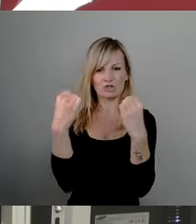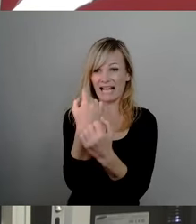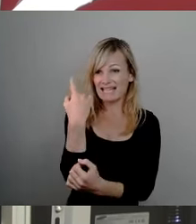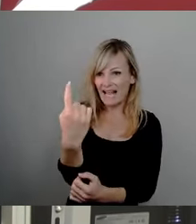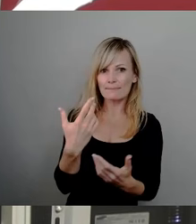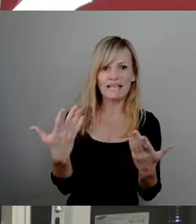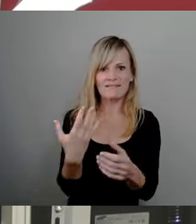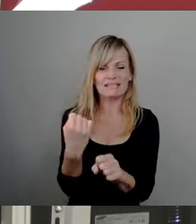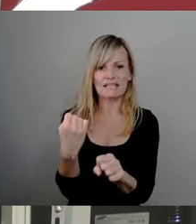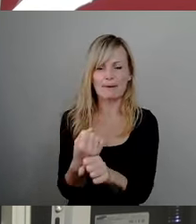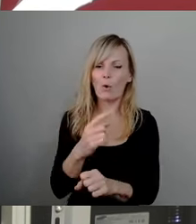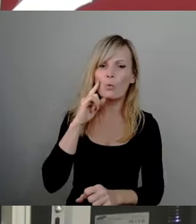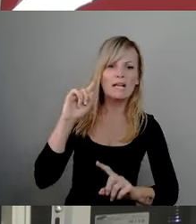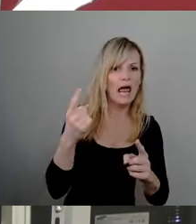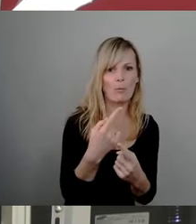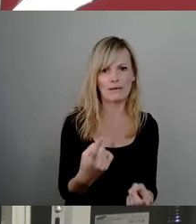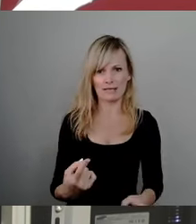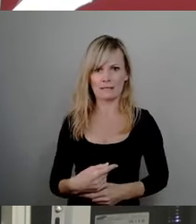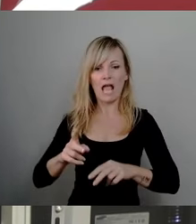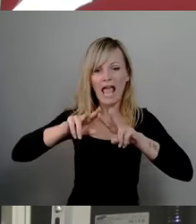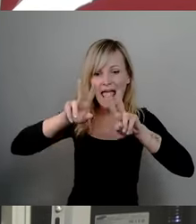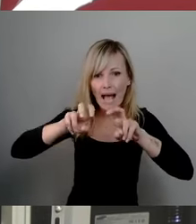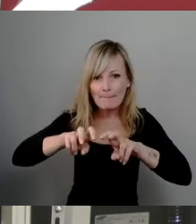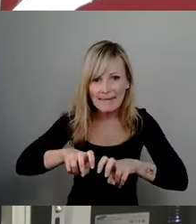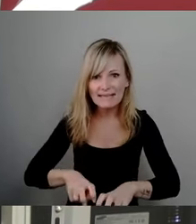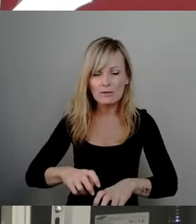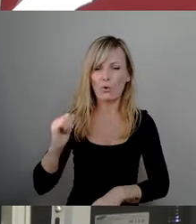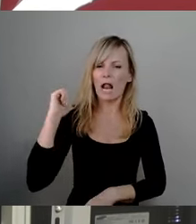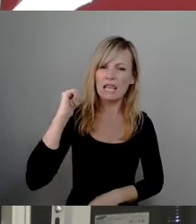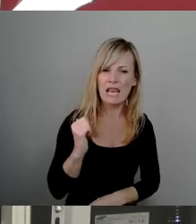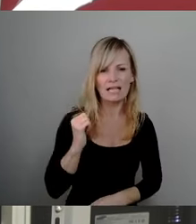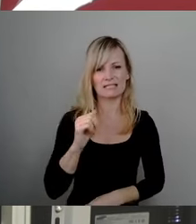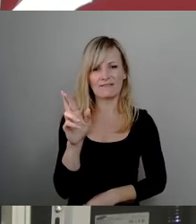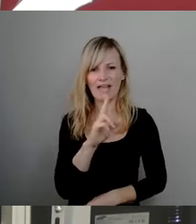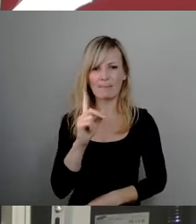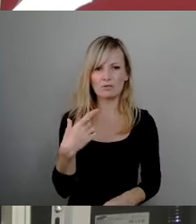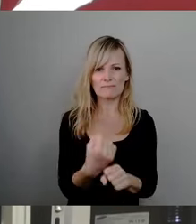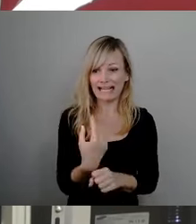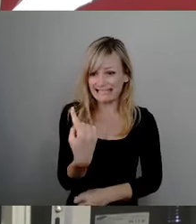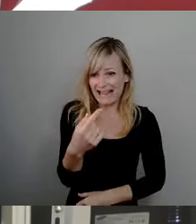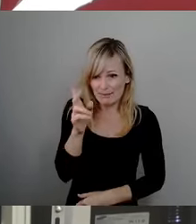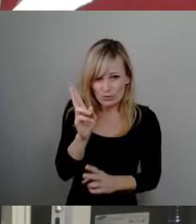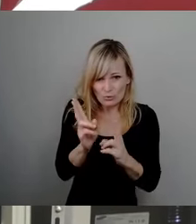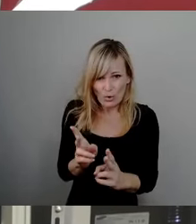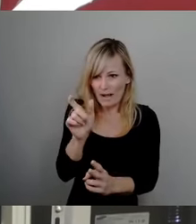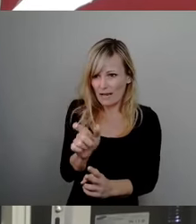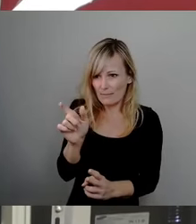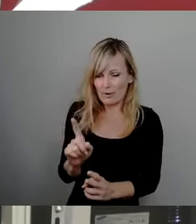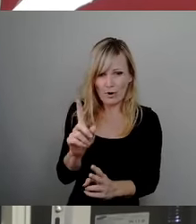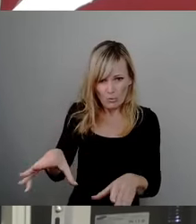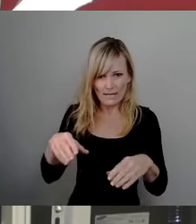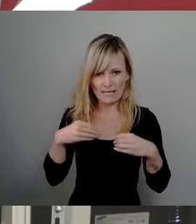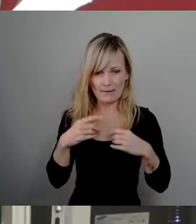Denn er hat die ganze Last durch die Ermittlung auf den normalen Bürger abgewälzt. Das hat er gemacht, obwohl wir wahrscheinlich im